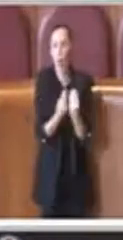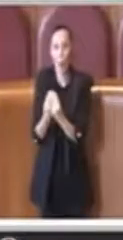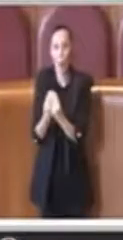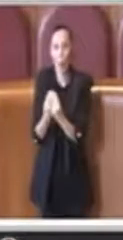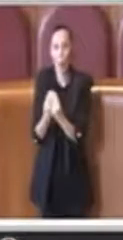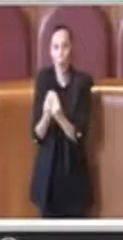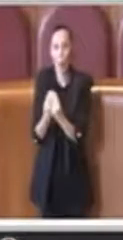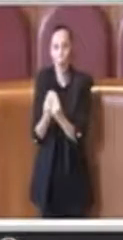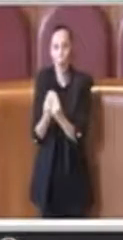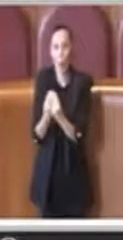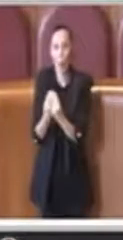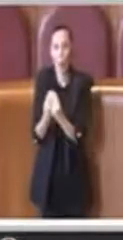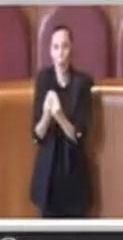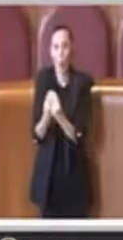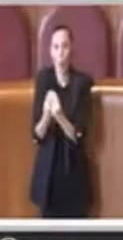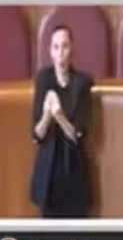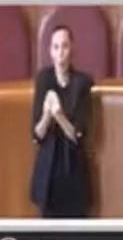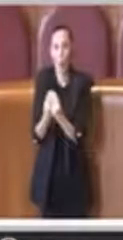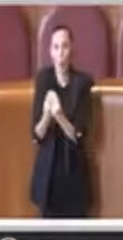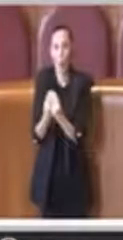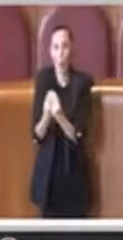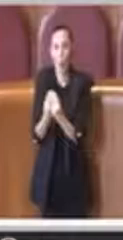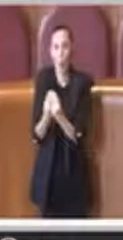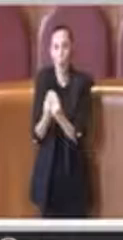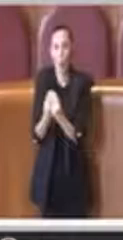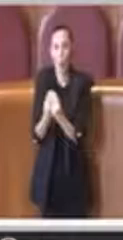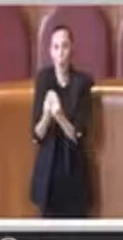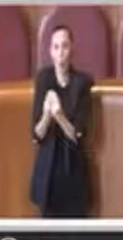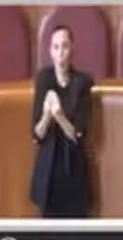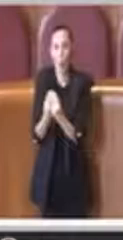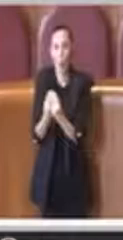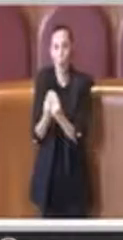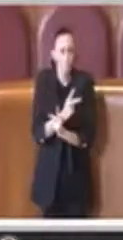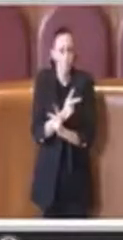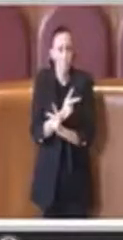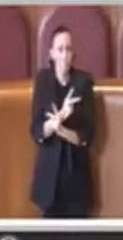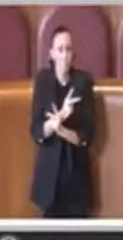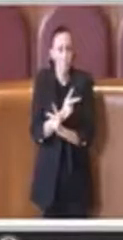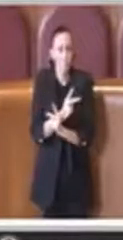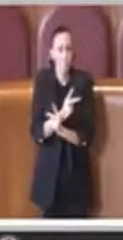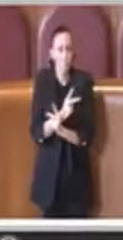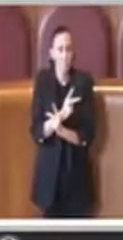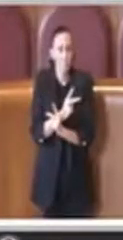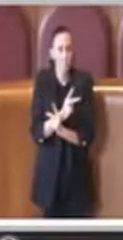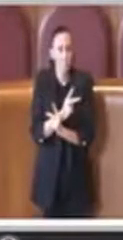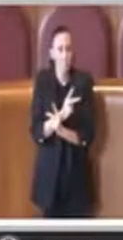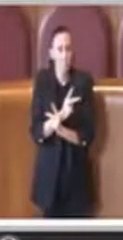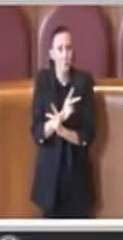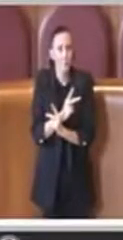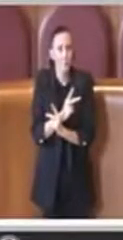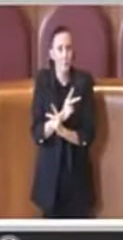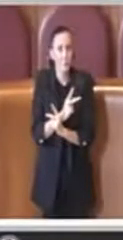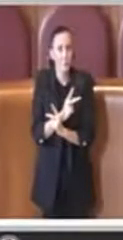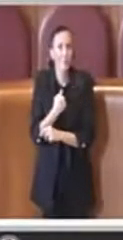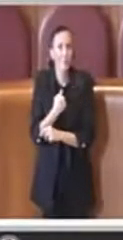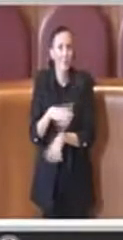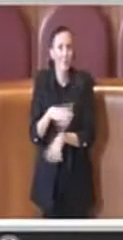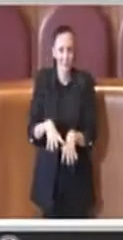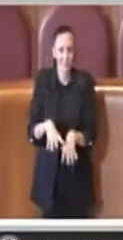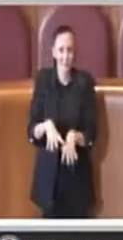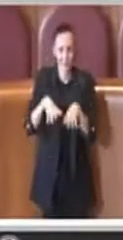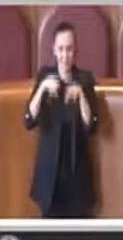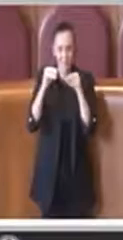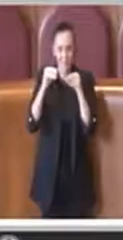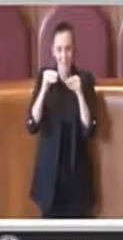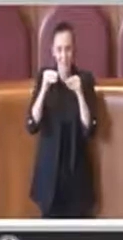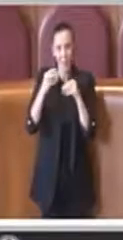e devo dire che sin dall'inizio della